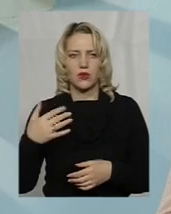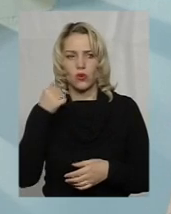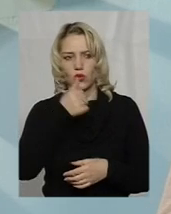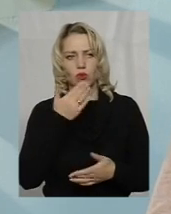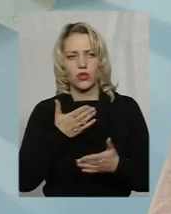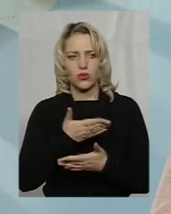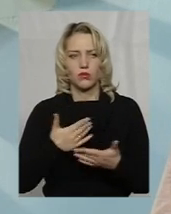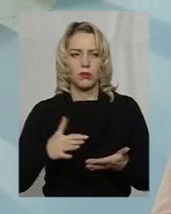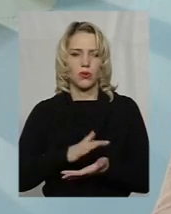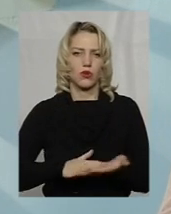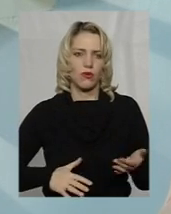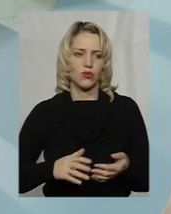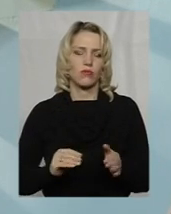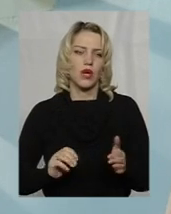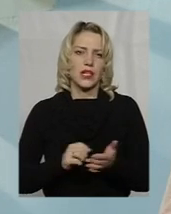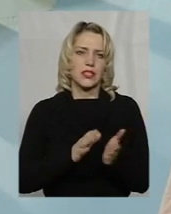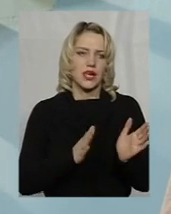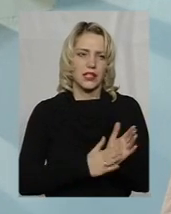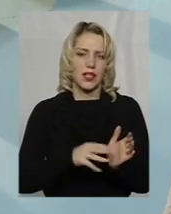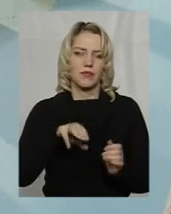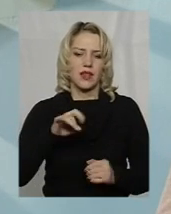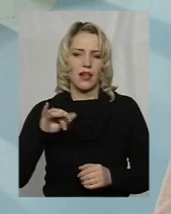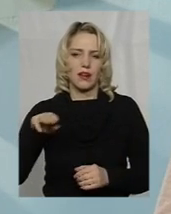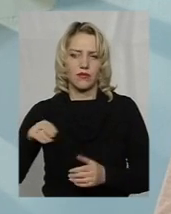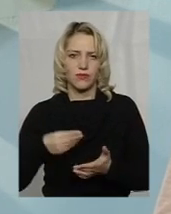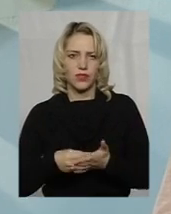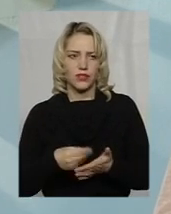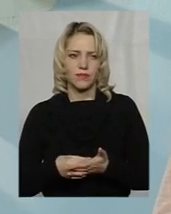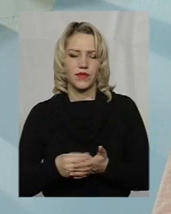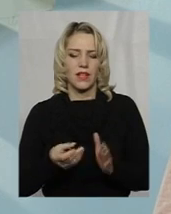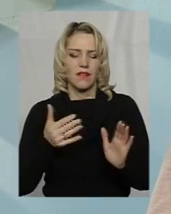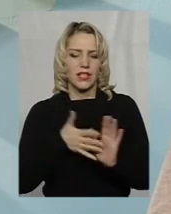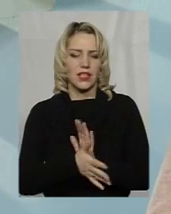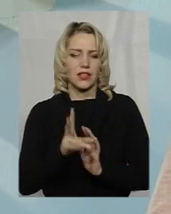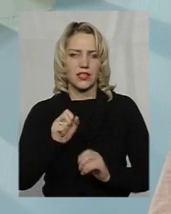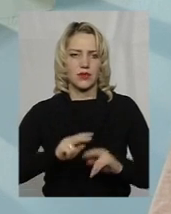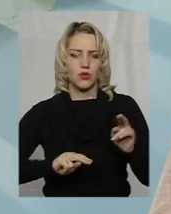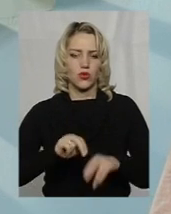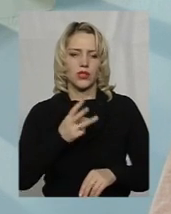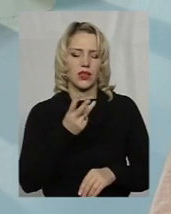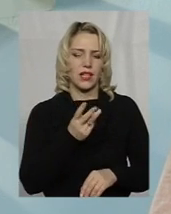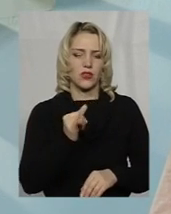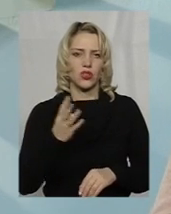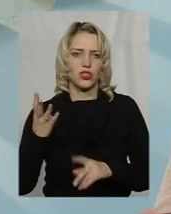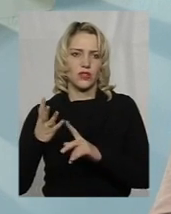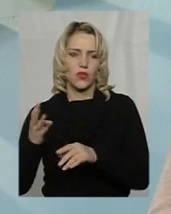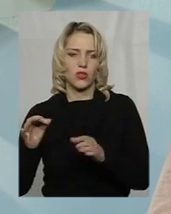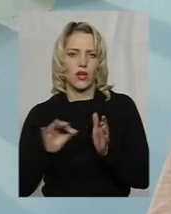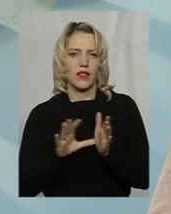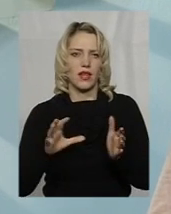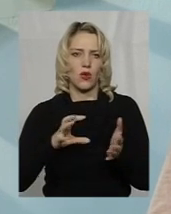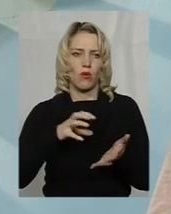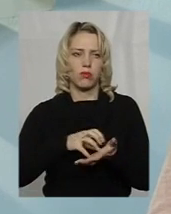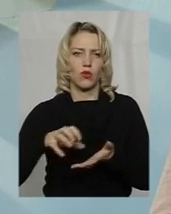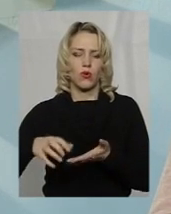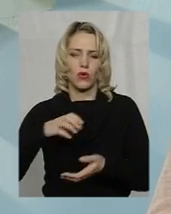продовжуємо і закладаємо в тариф витрати на спорудження 3-4 енергоблоку ХС, то піднімати